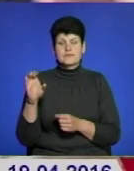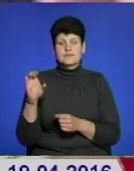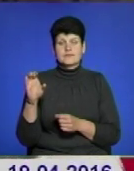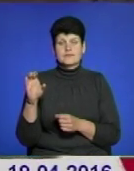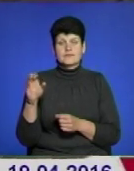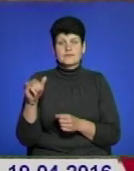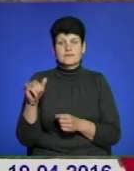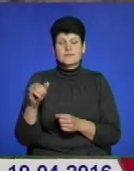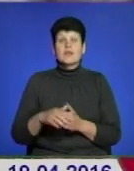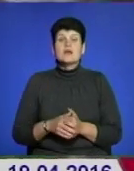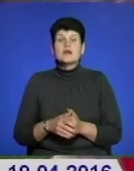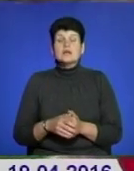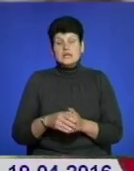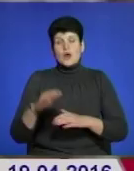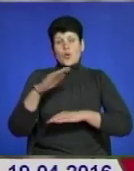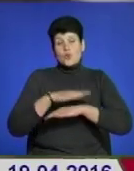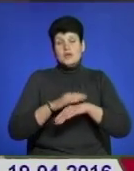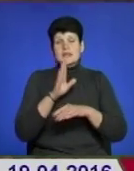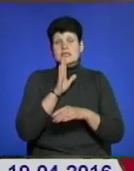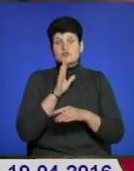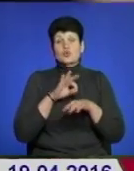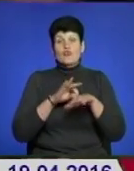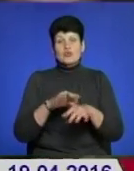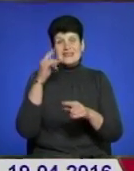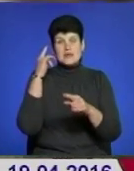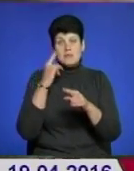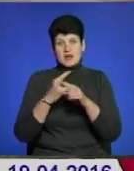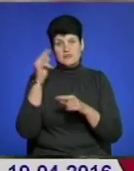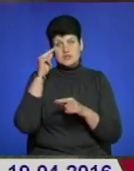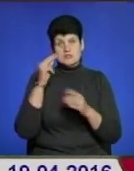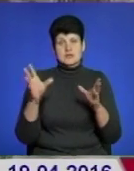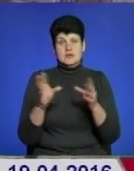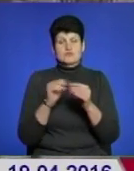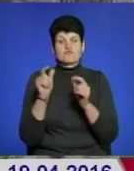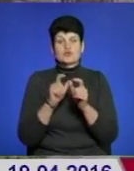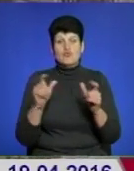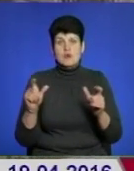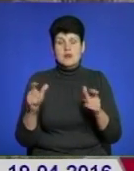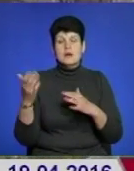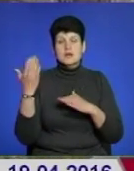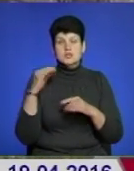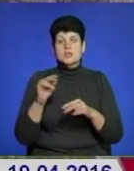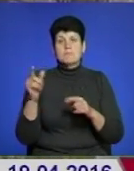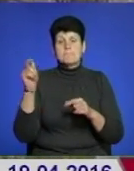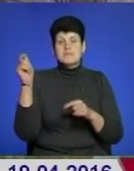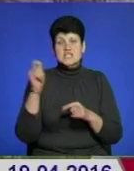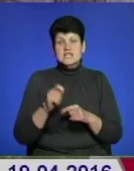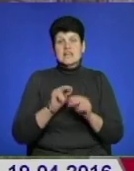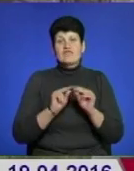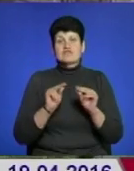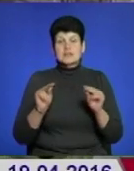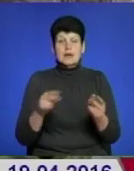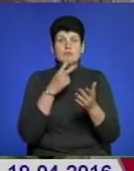С, Т. На уроки дівчинку водить брат. Вони навчаються в одній школі. По-перше приїжджала до неї вчителька, що їй показувала той